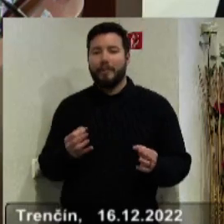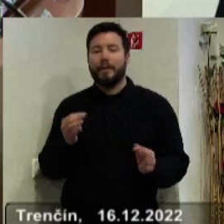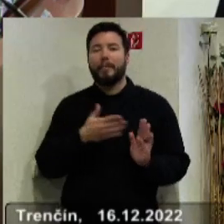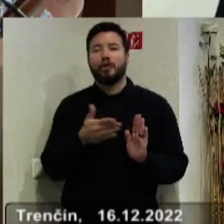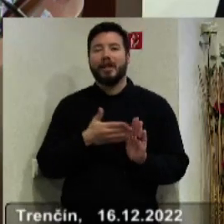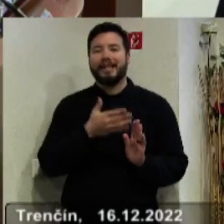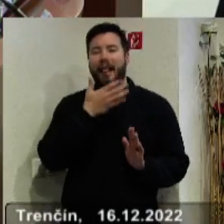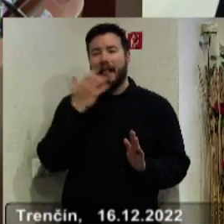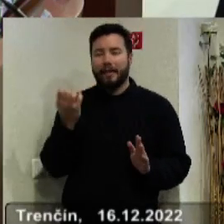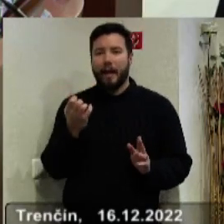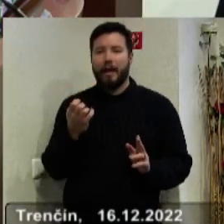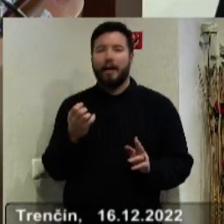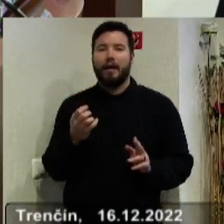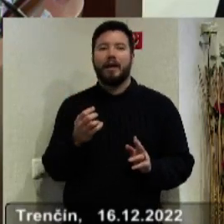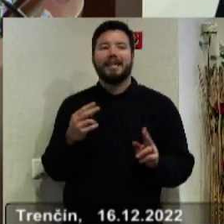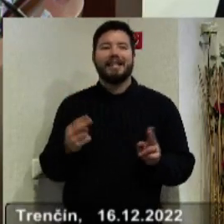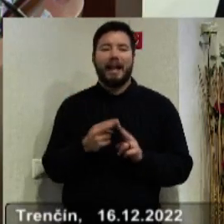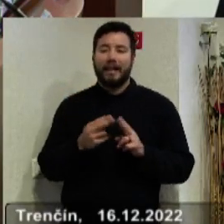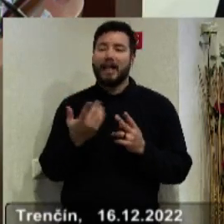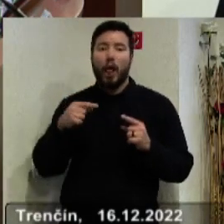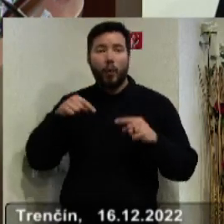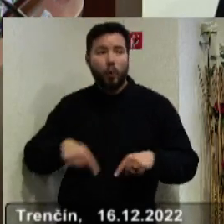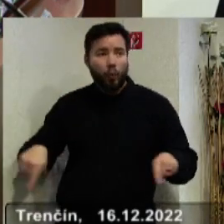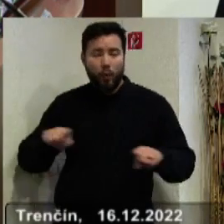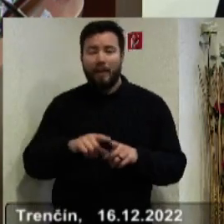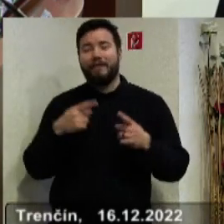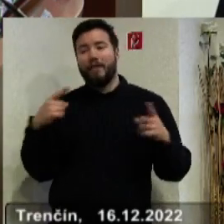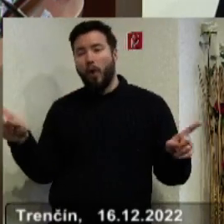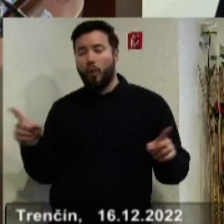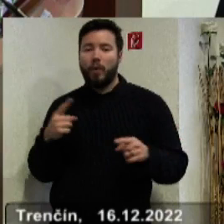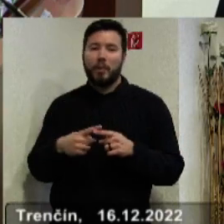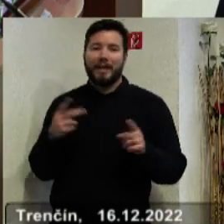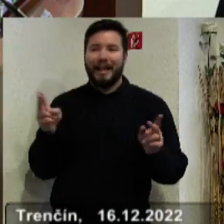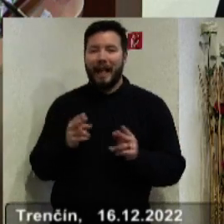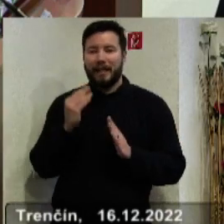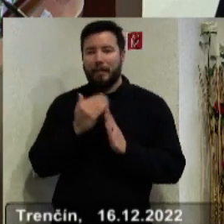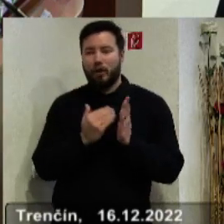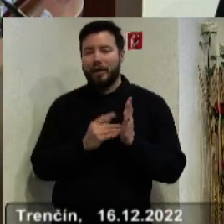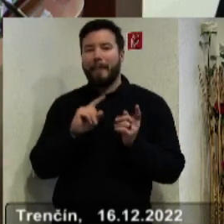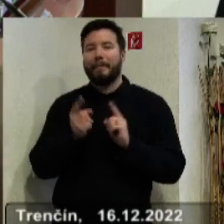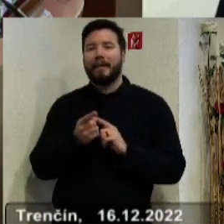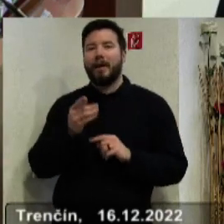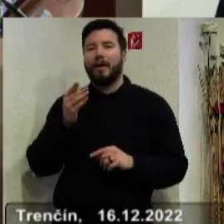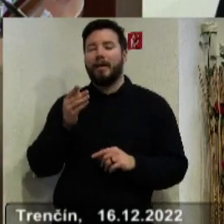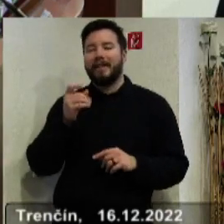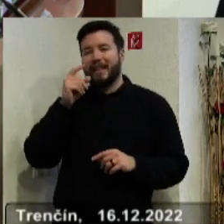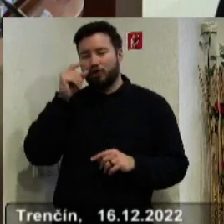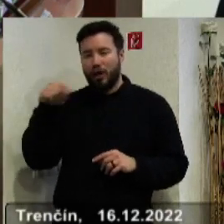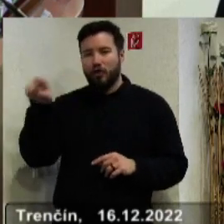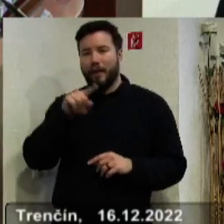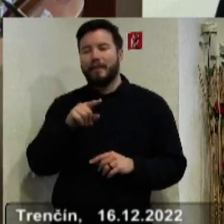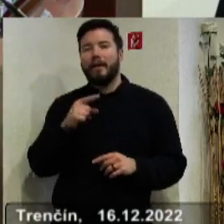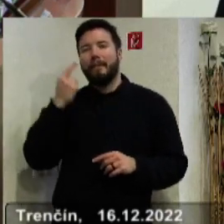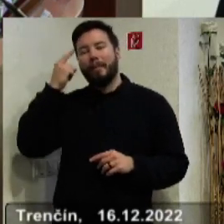počas leta stretli nielen v útrobách, ale aj vonku. Monože aj s krátkým programom pre okladujúcich Trenčanov. A pripomenuli si